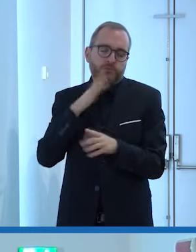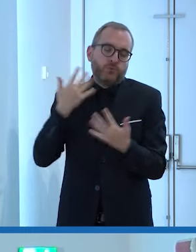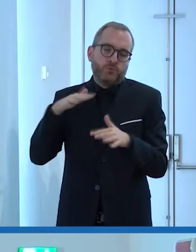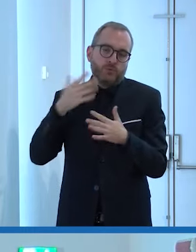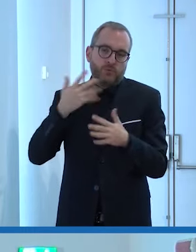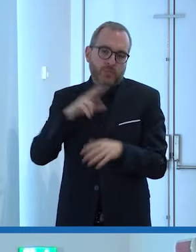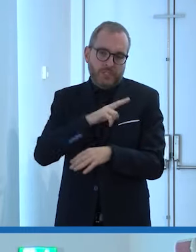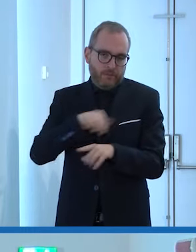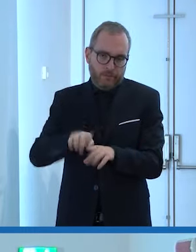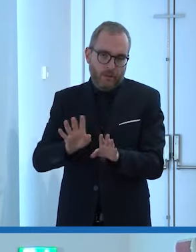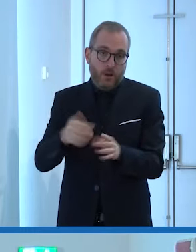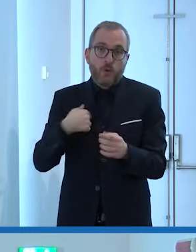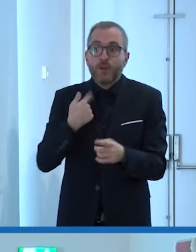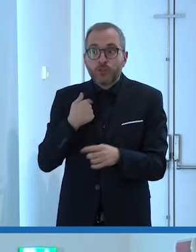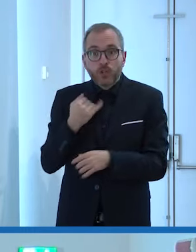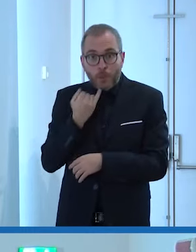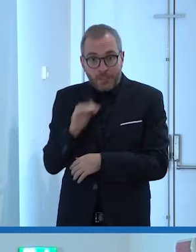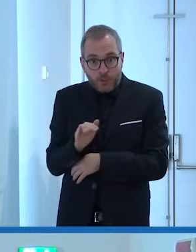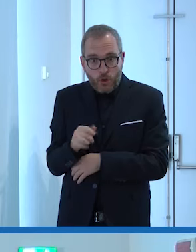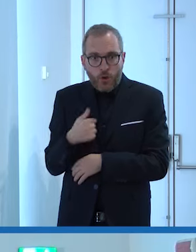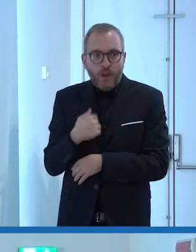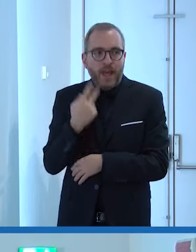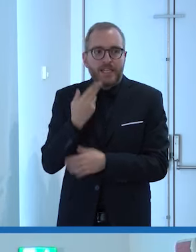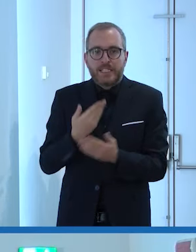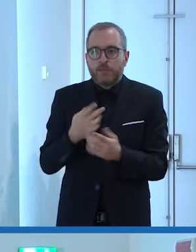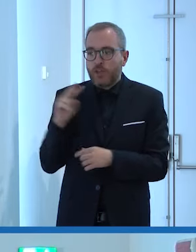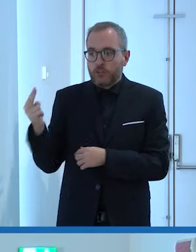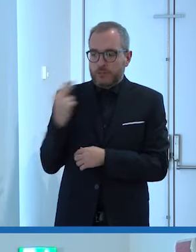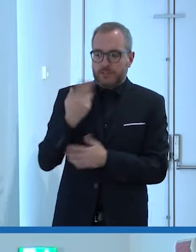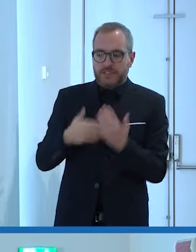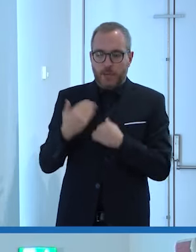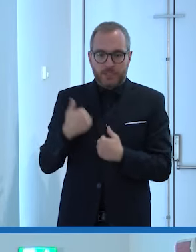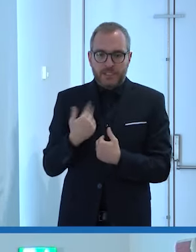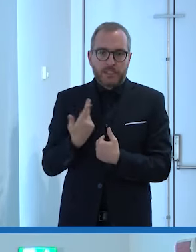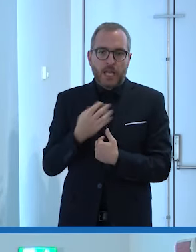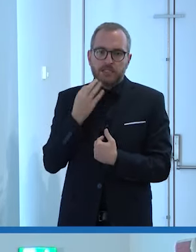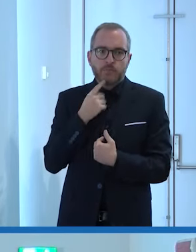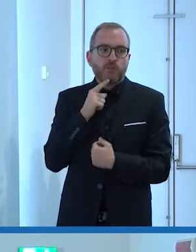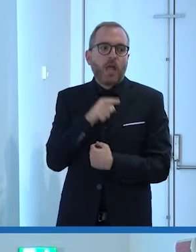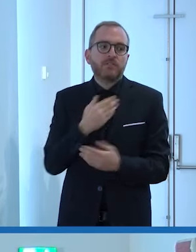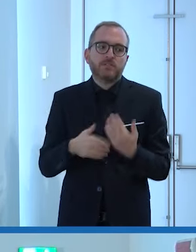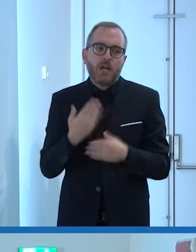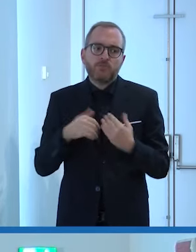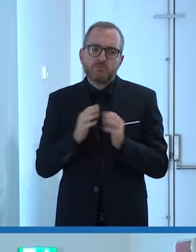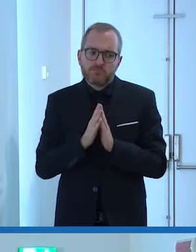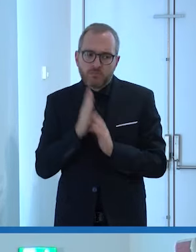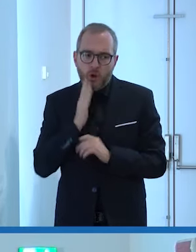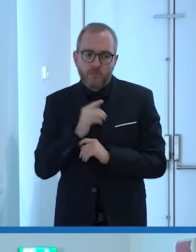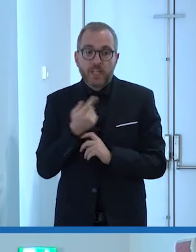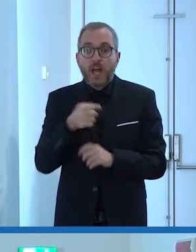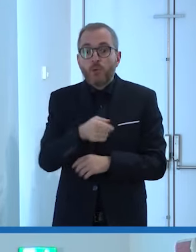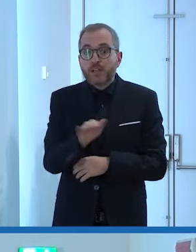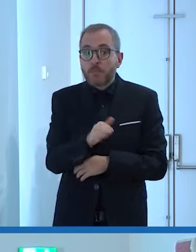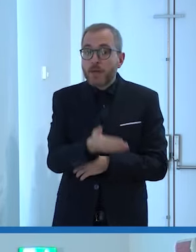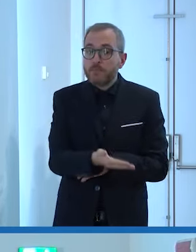piccolina prima arrivava la mia disabilità e quasi mai la mia persona per tutti ero la ragazzina la